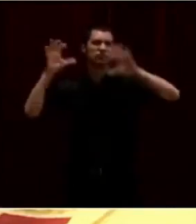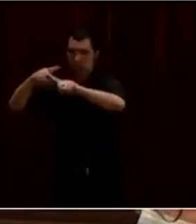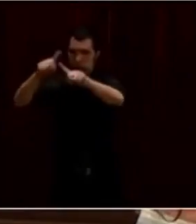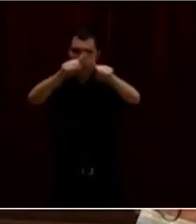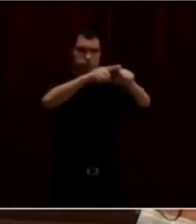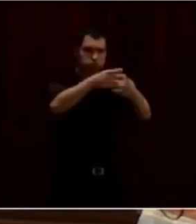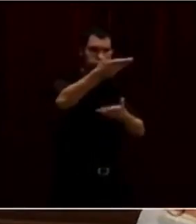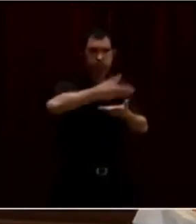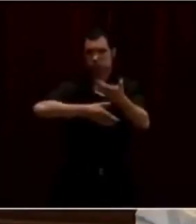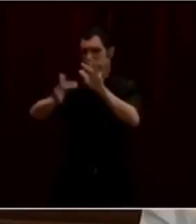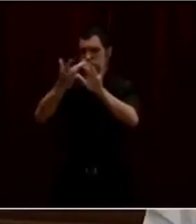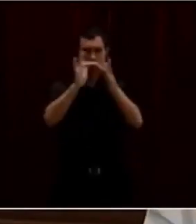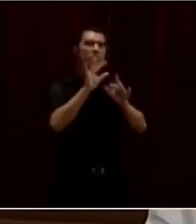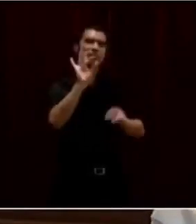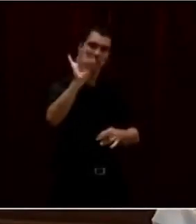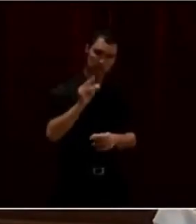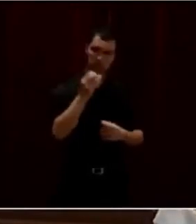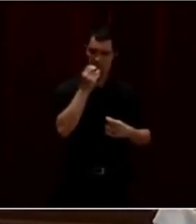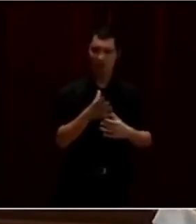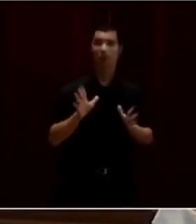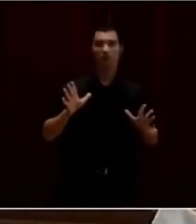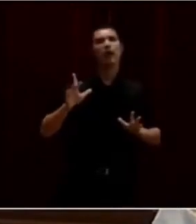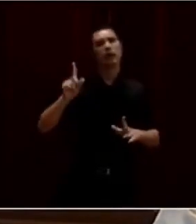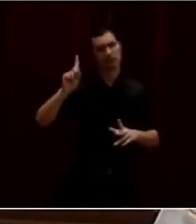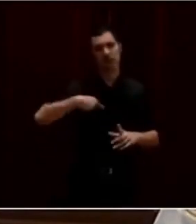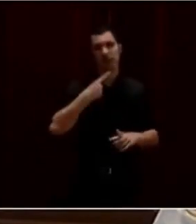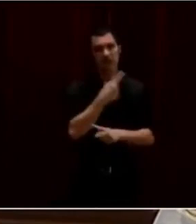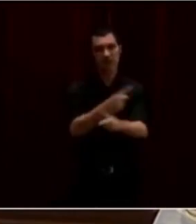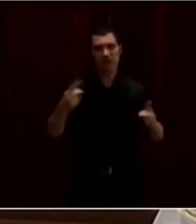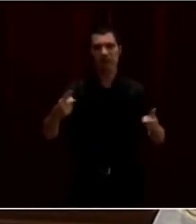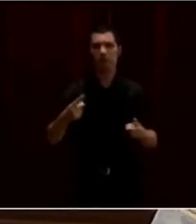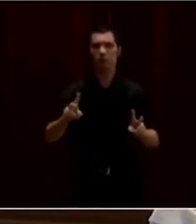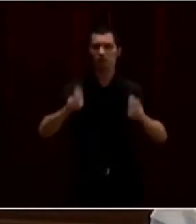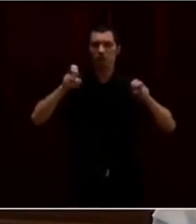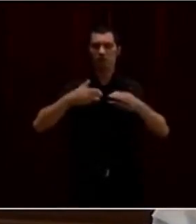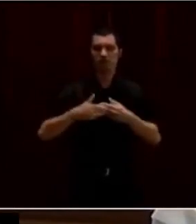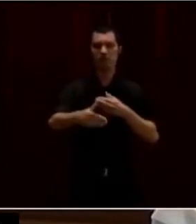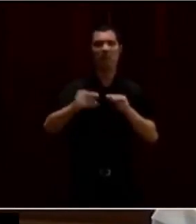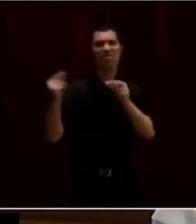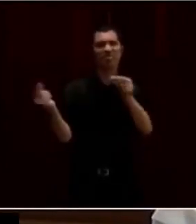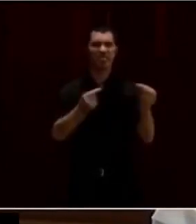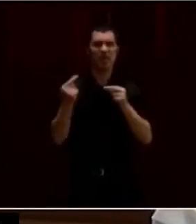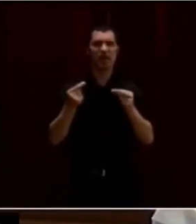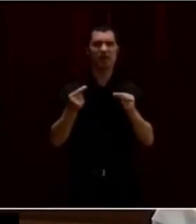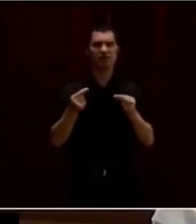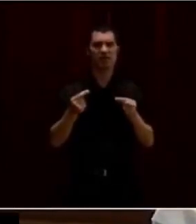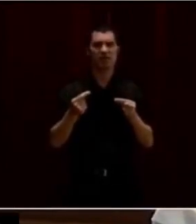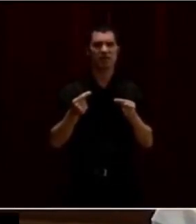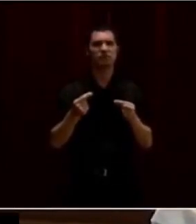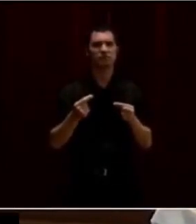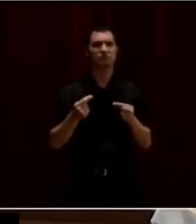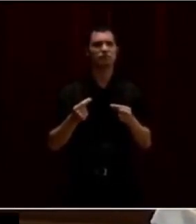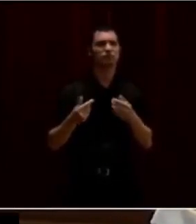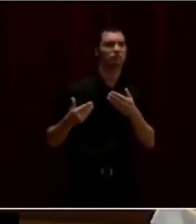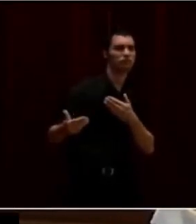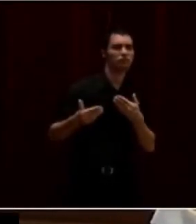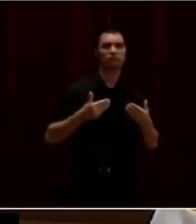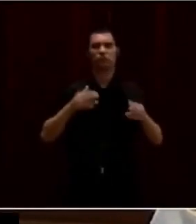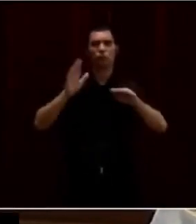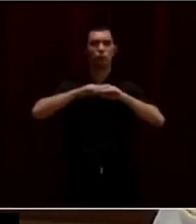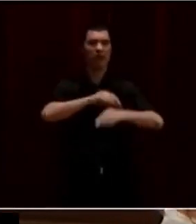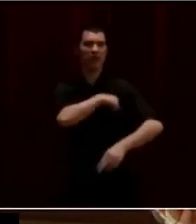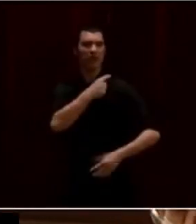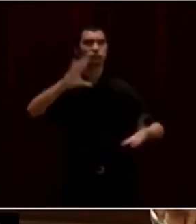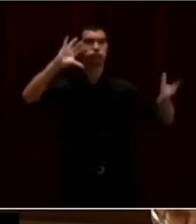de protecció civil. El que creiem nosaltres també és que cal començar a obrir certs debats que venen donats per aquest canvi climàtic, precisament. Clar,